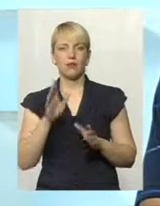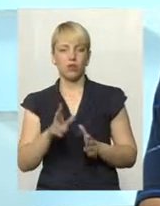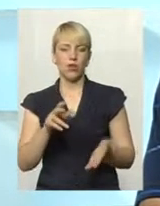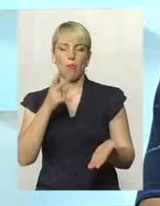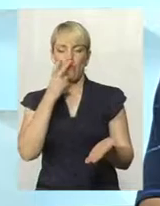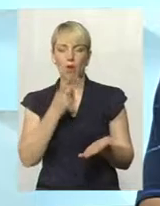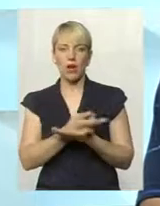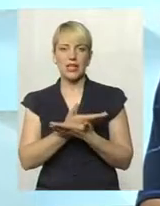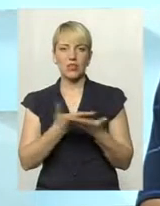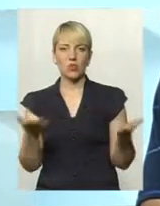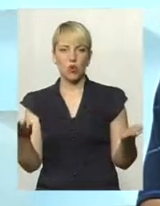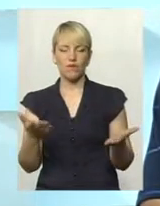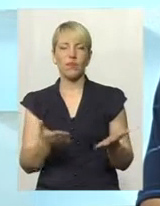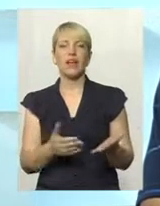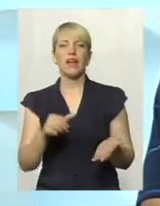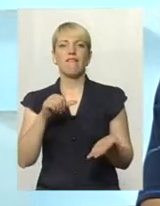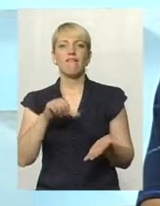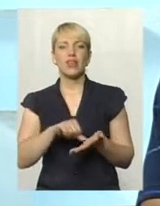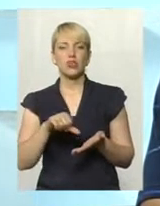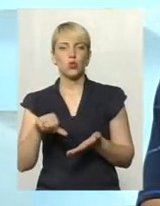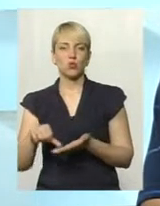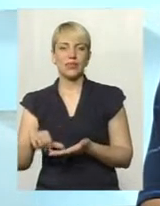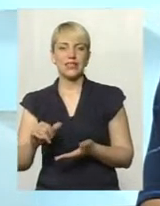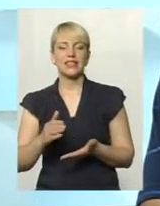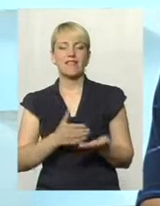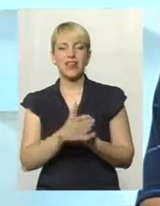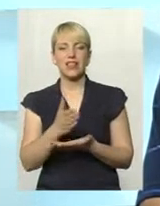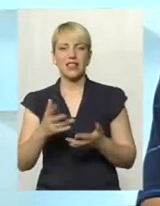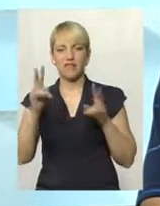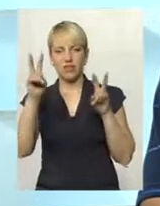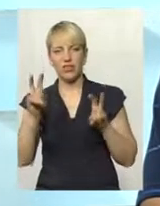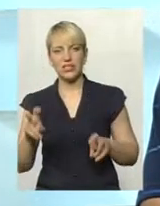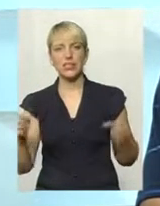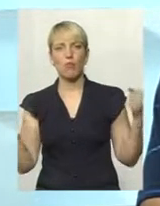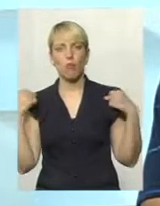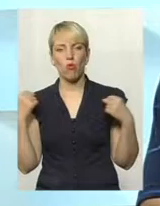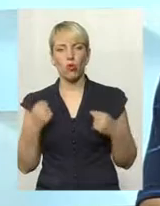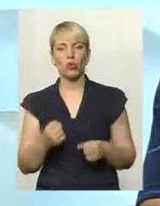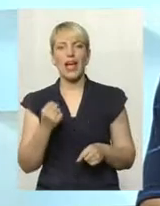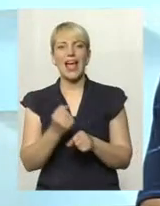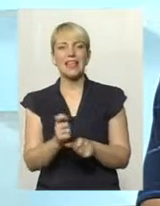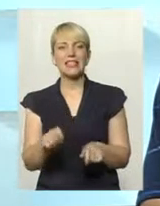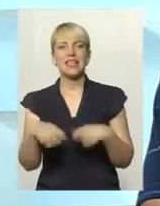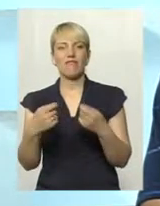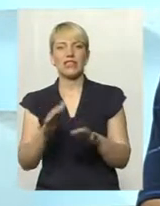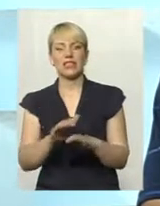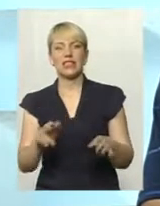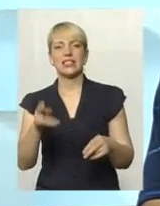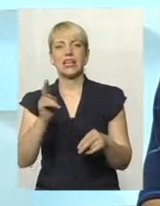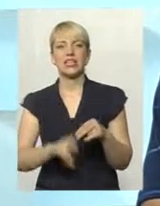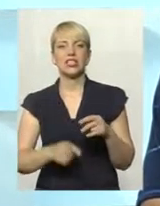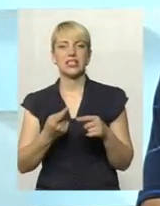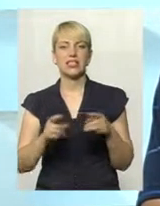виступи з видів спорту, естафети серед дітей, і закінчиться це свято